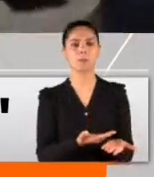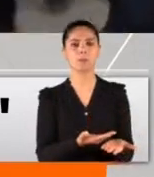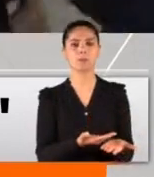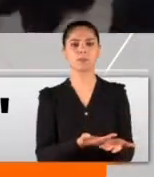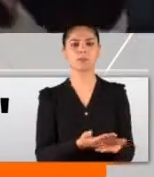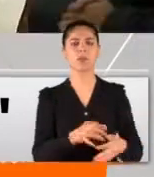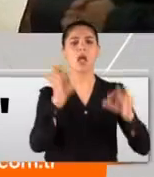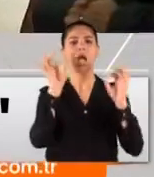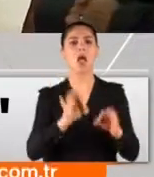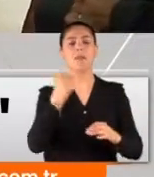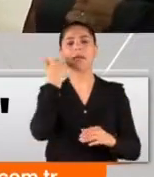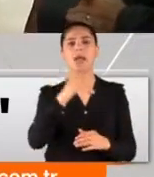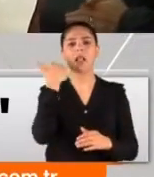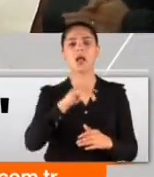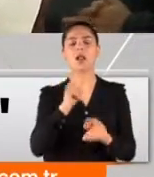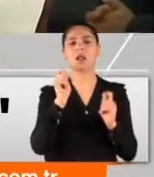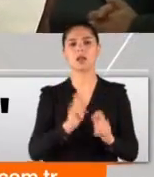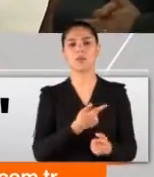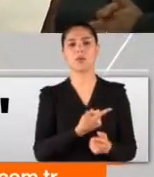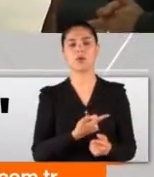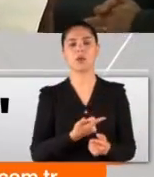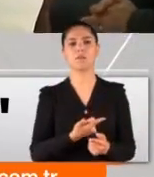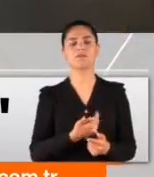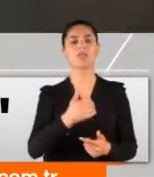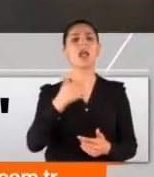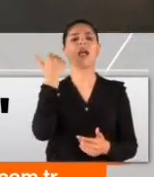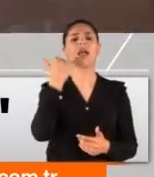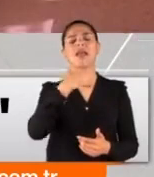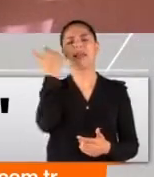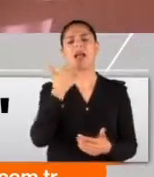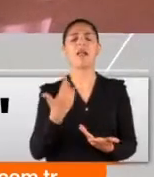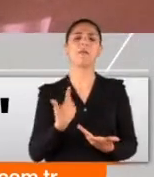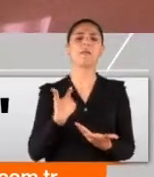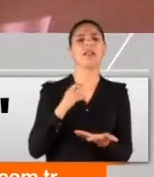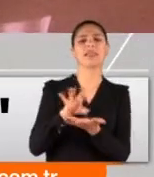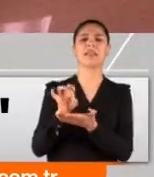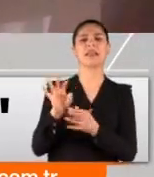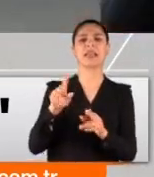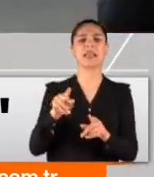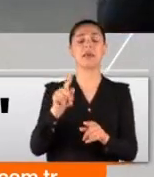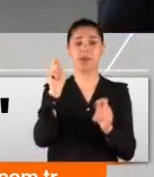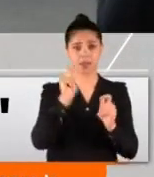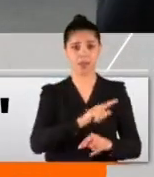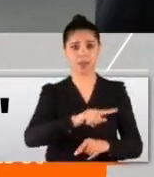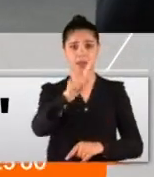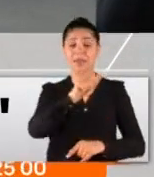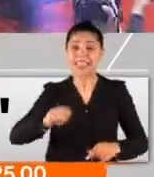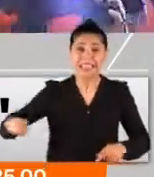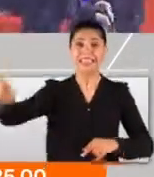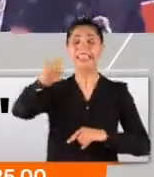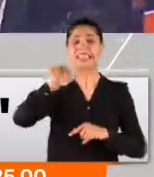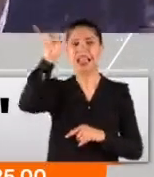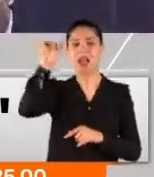Sürekli yalandan mağduriyet. Yalandan dışlanmışlık edebiyatı yaparak sizlerin hak ve